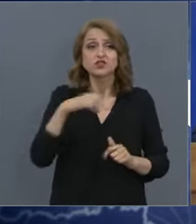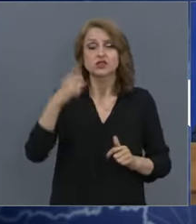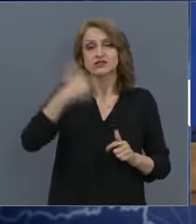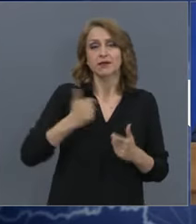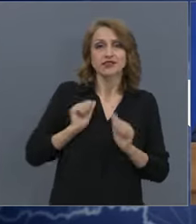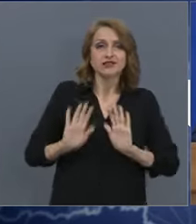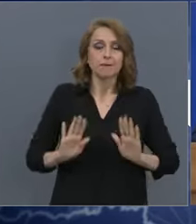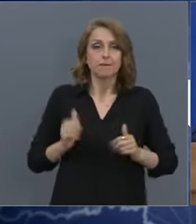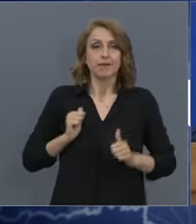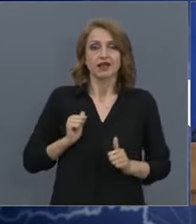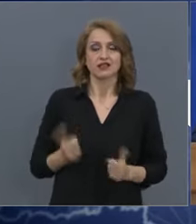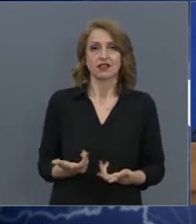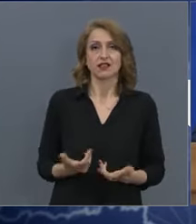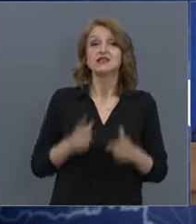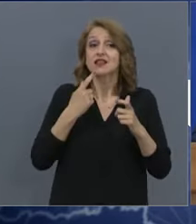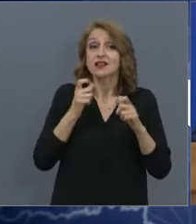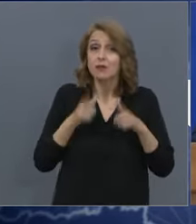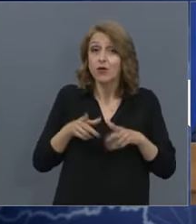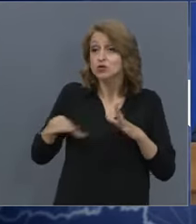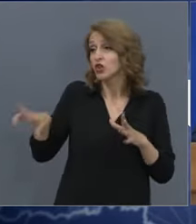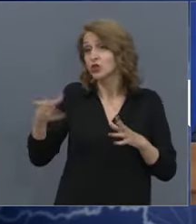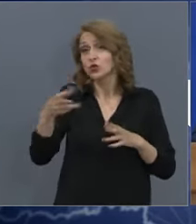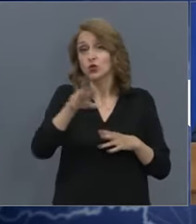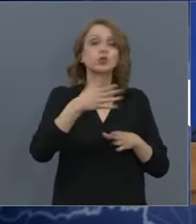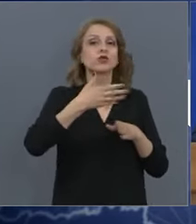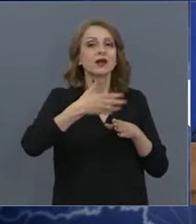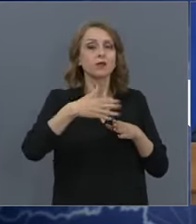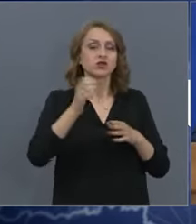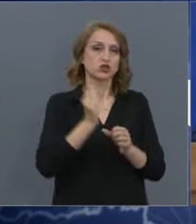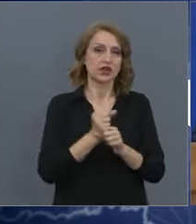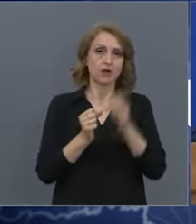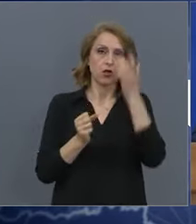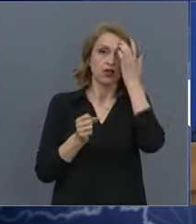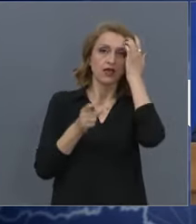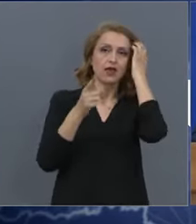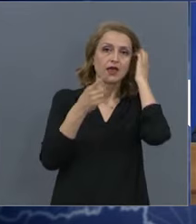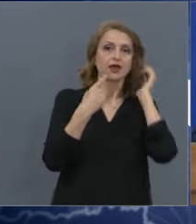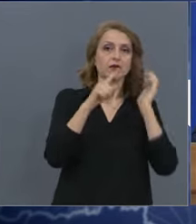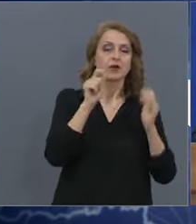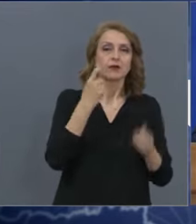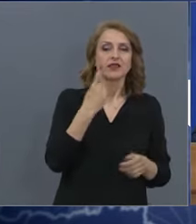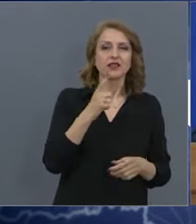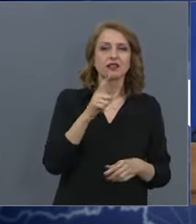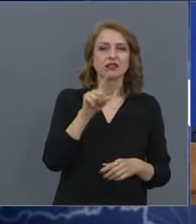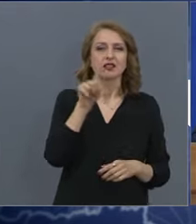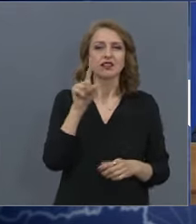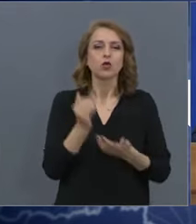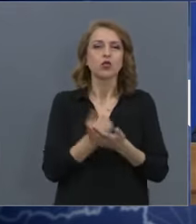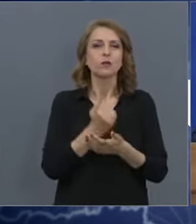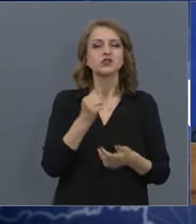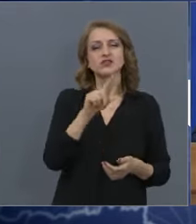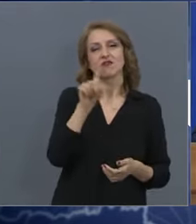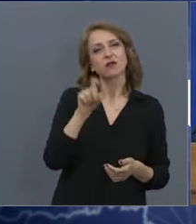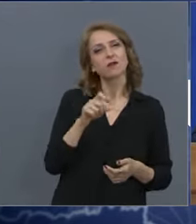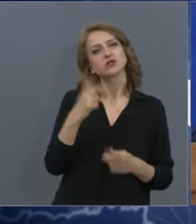вие питате, да продължи да работи. господин Борисов, един економически въпрос, ако позволите, Станислав Балбанов, телевизия 7-8,